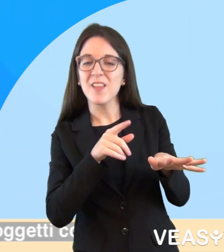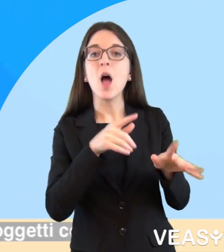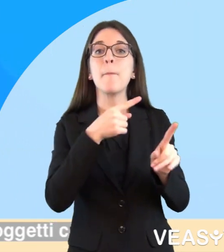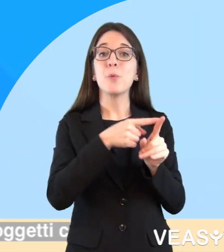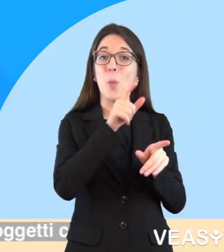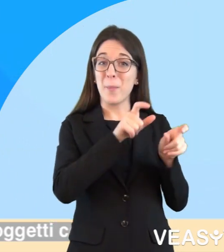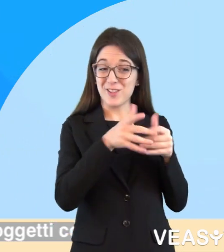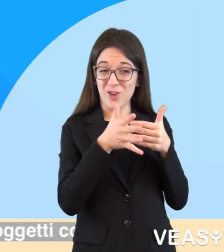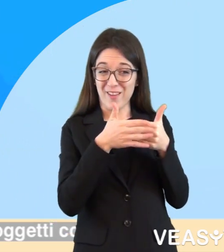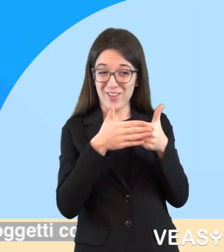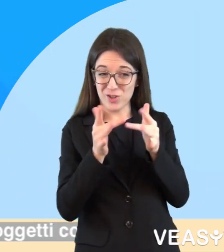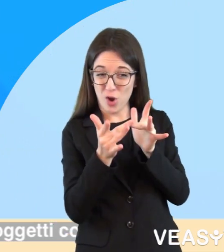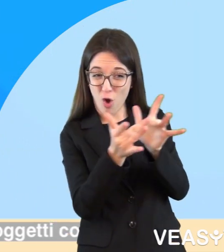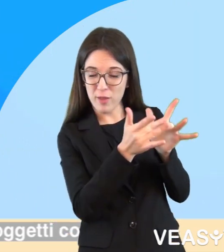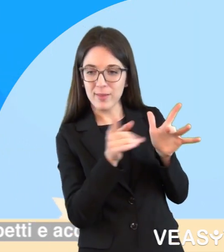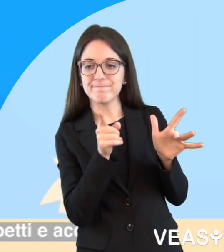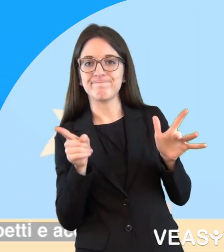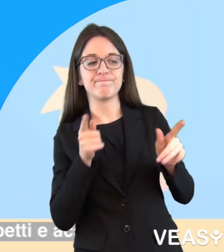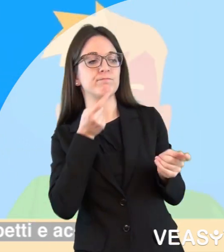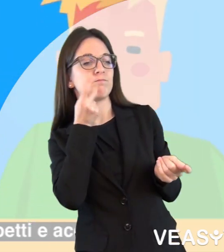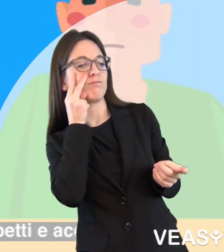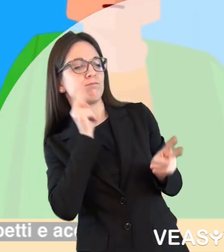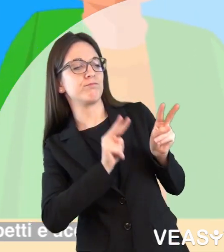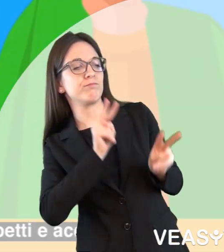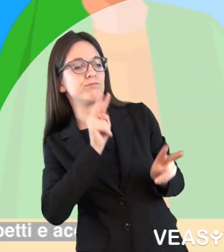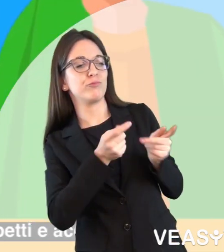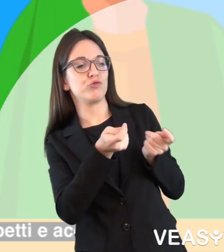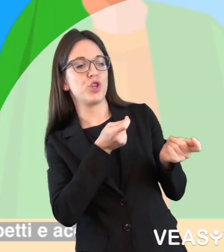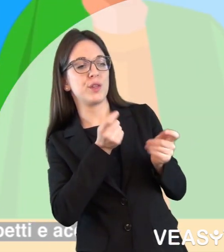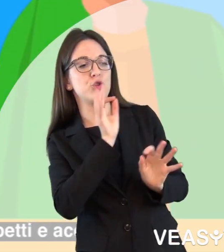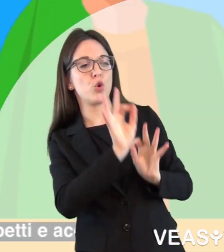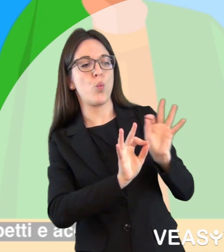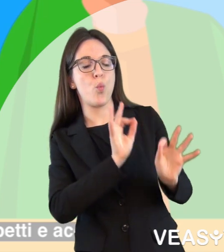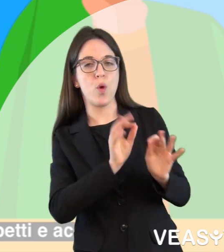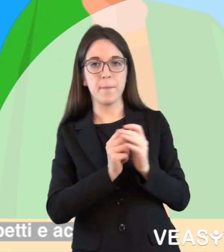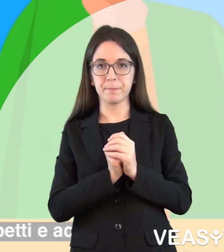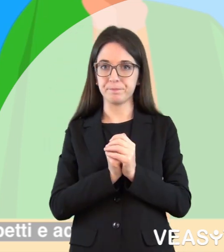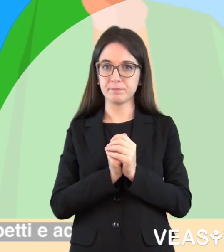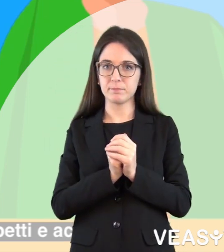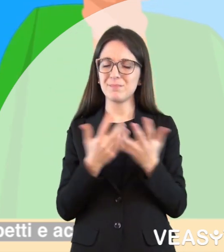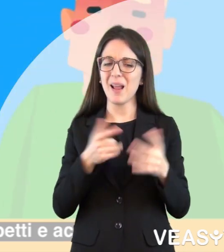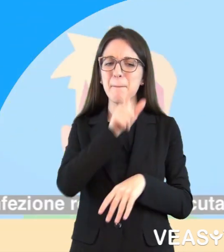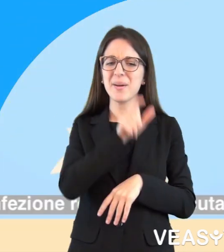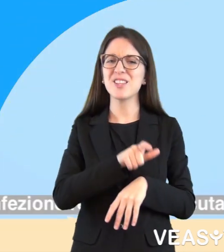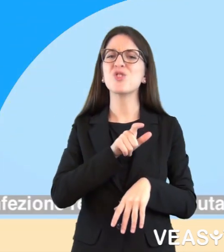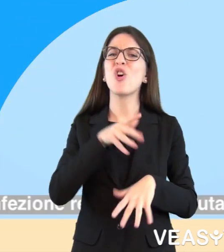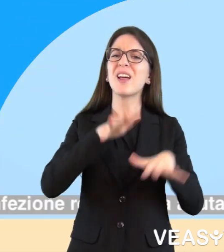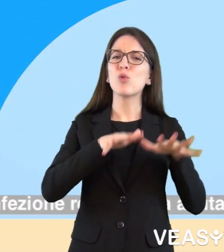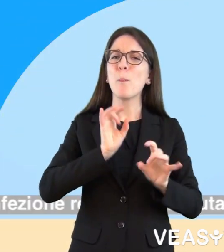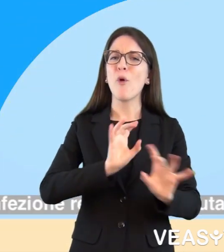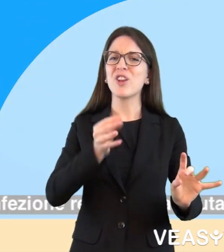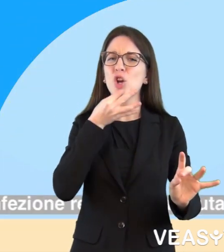coordinare la presa in carico dei soggetti contagiati e di sorvegliare attivamente i contatti dei casi sospetti e accertati.